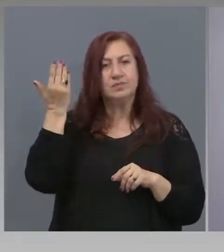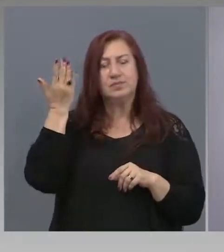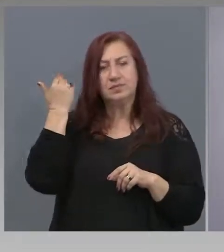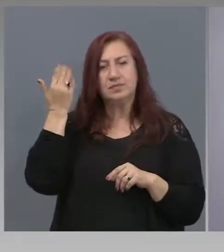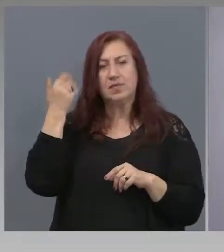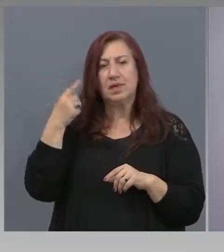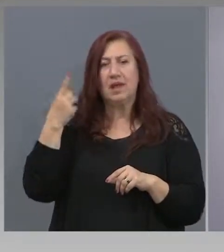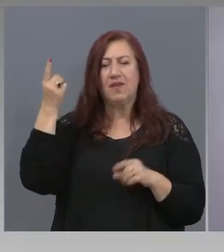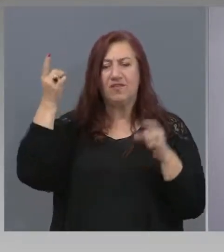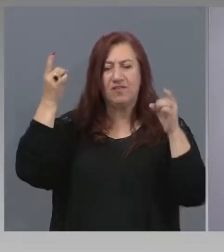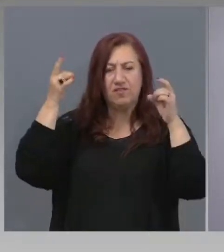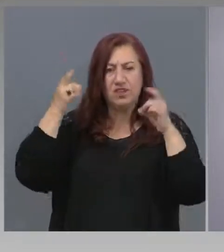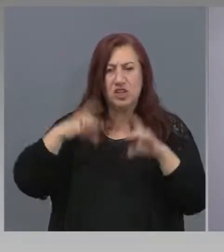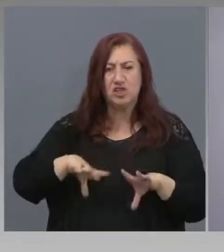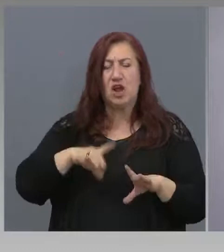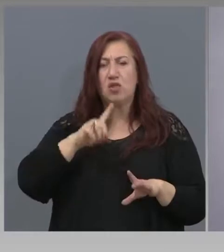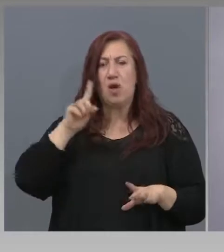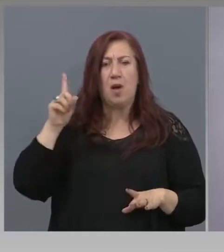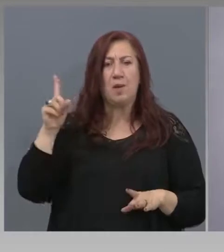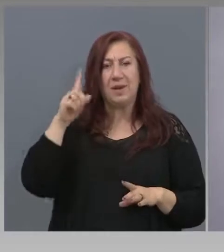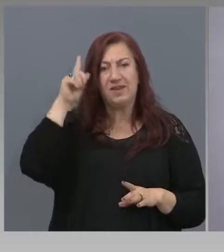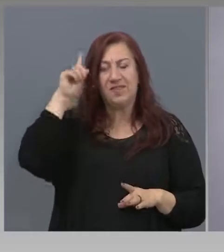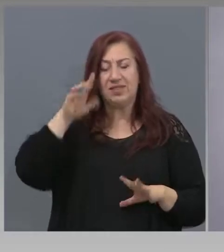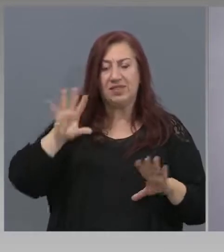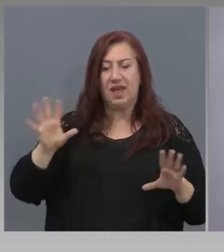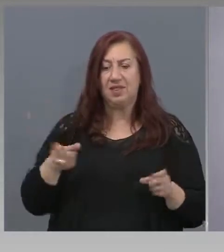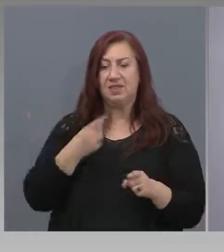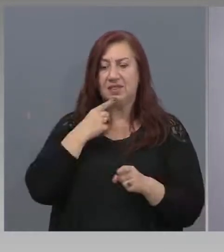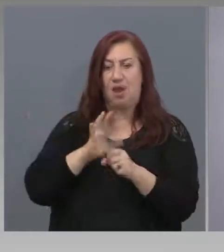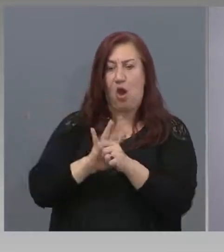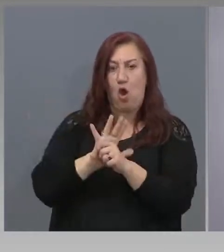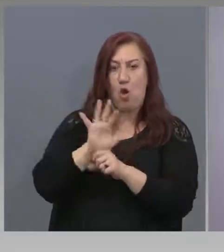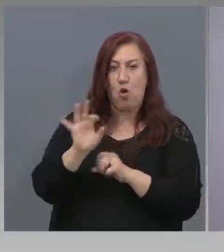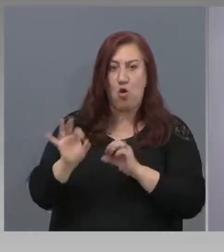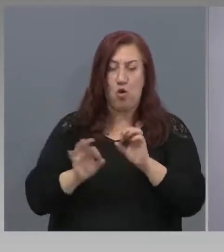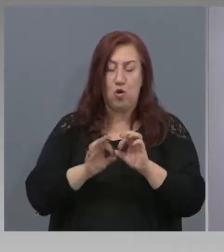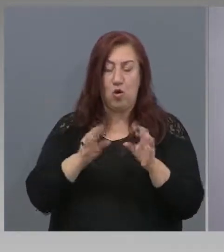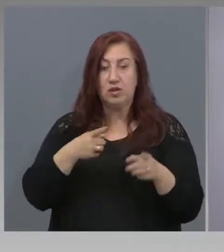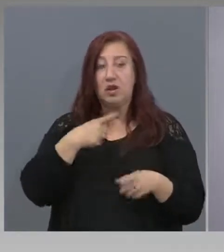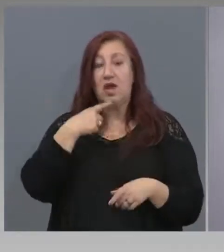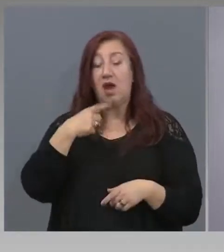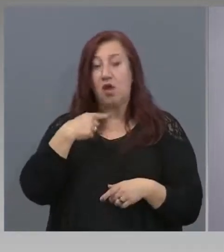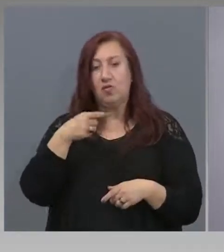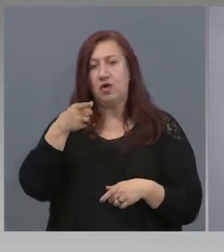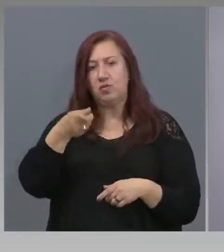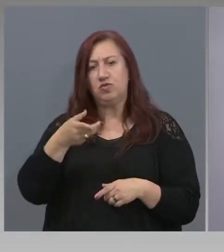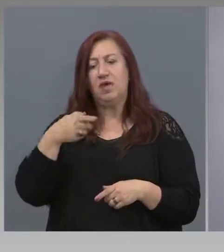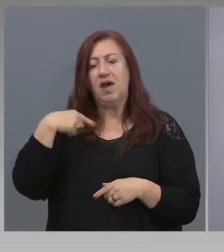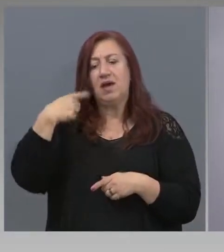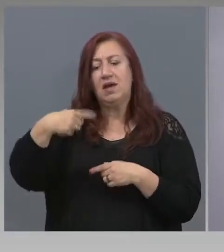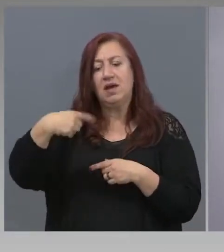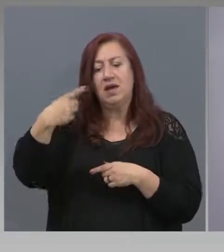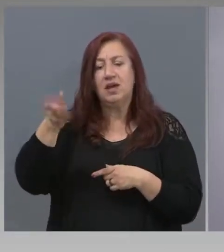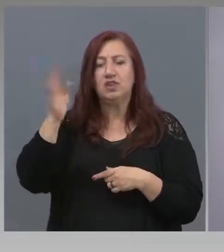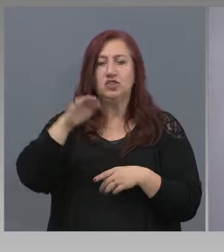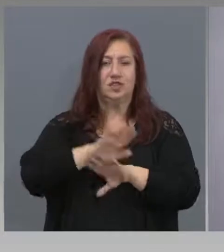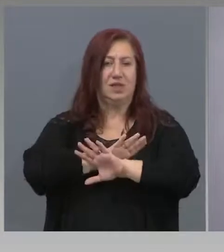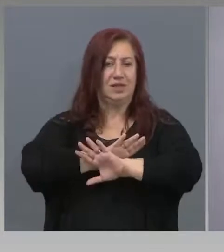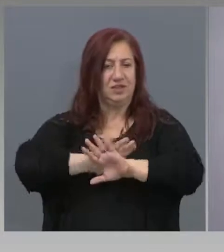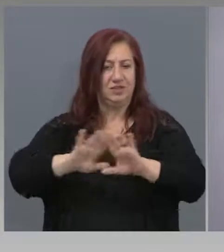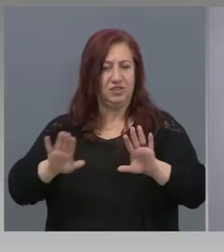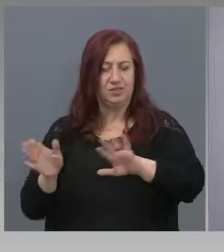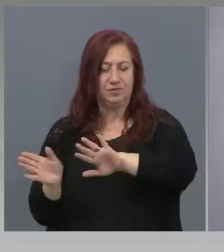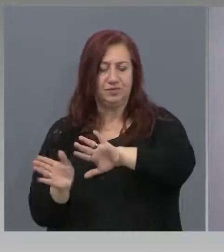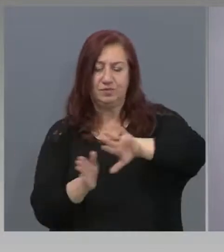пандемията говорим за това, че тя един днес ще свърши и не е без